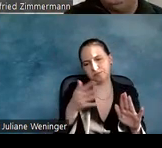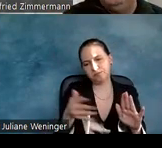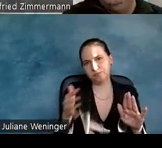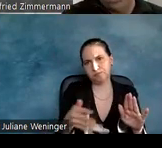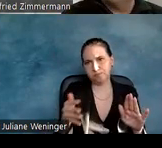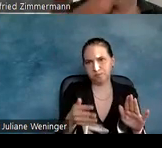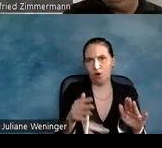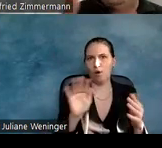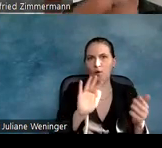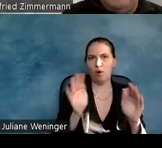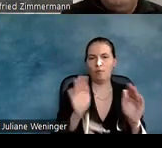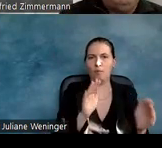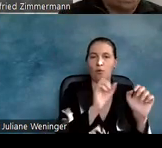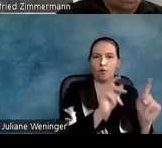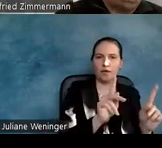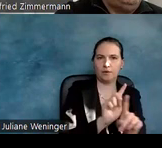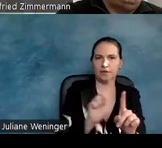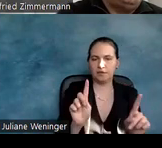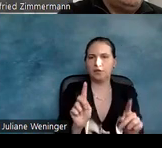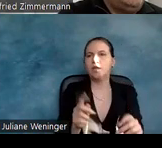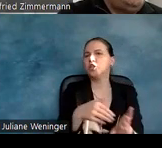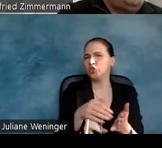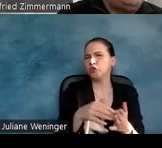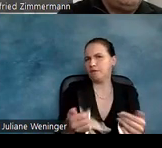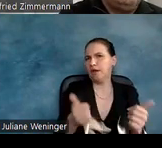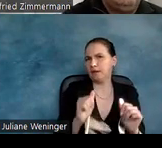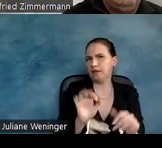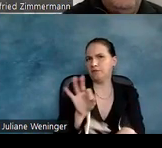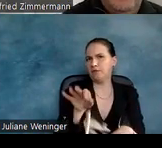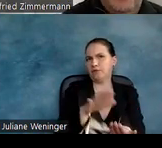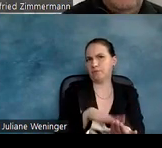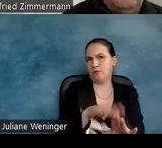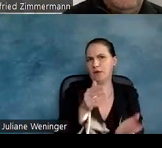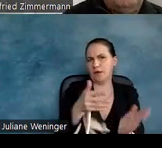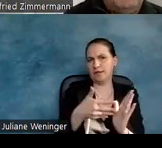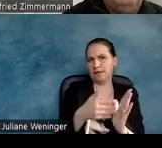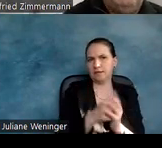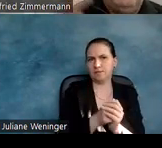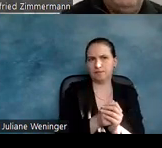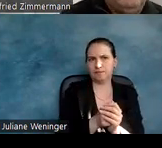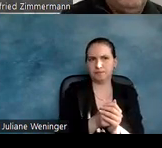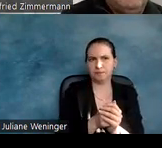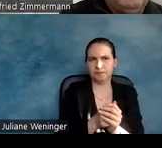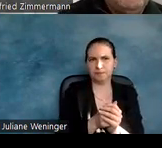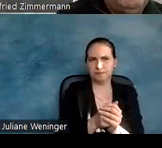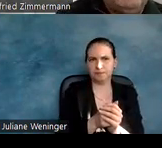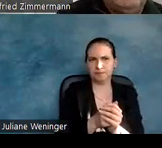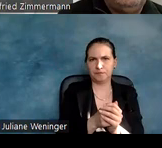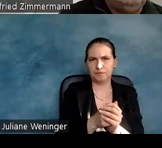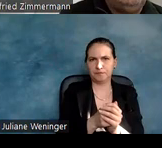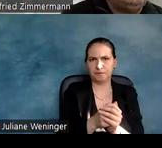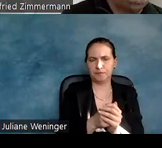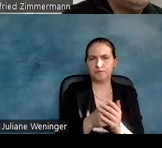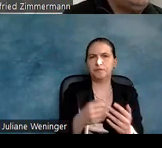weiteres Tool, weitere Hilfe für Manuellististen. Ja, bei DB